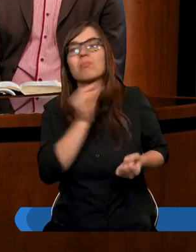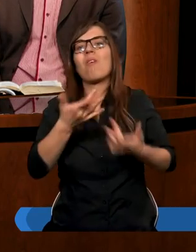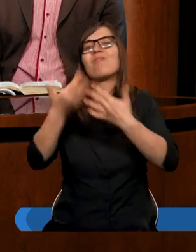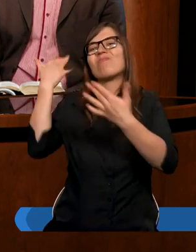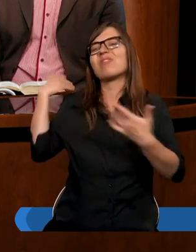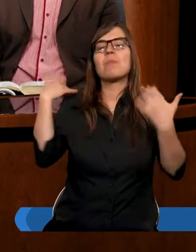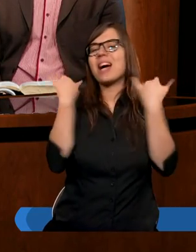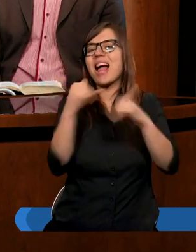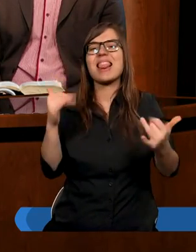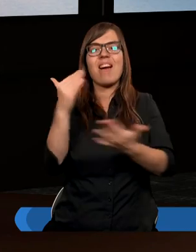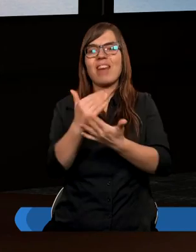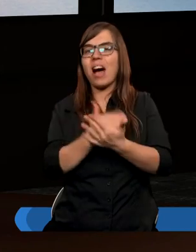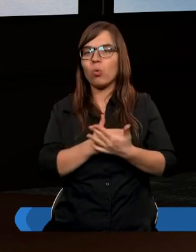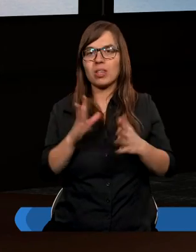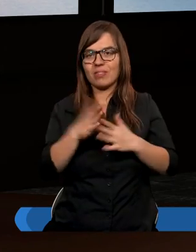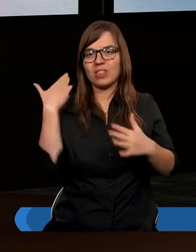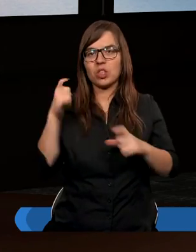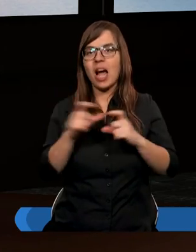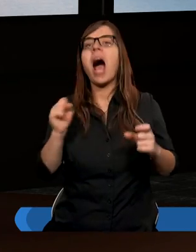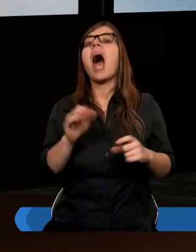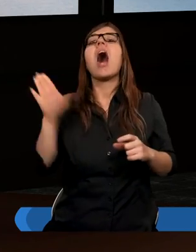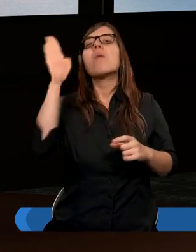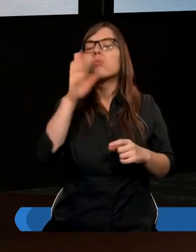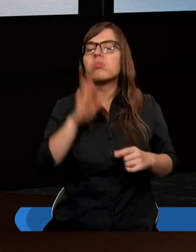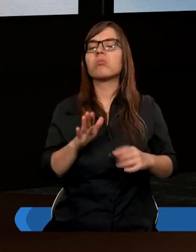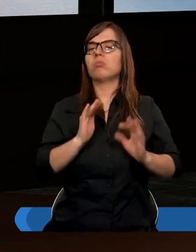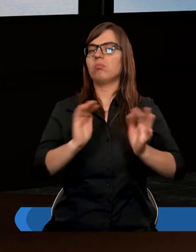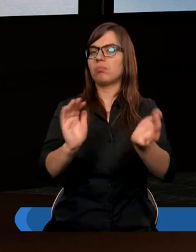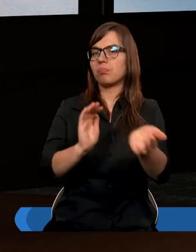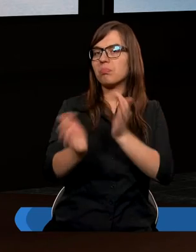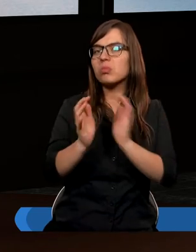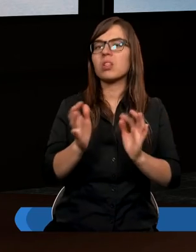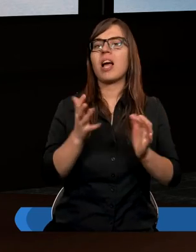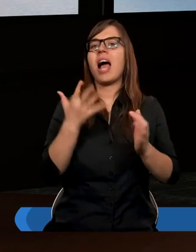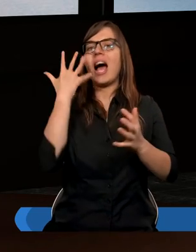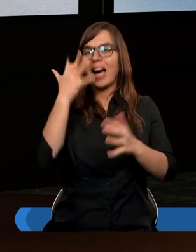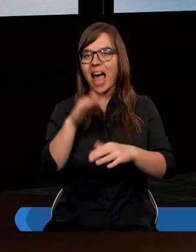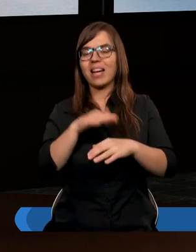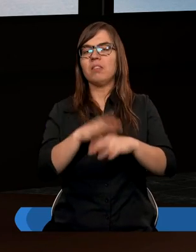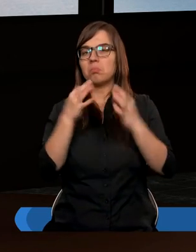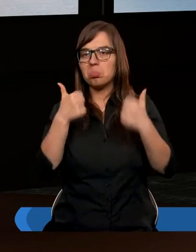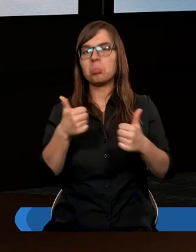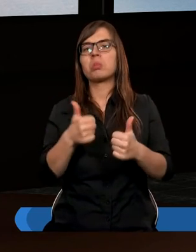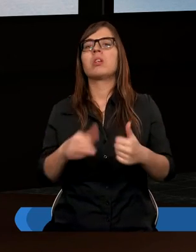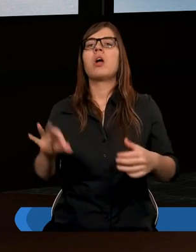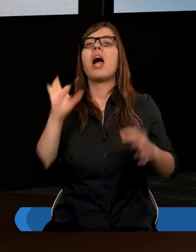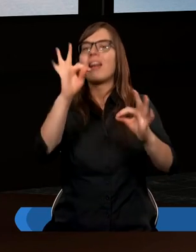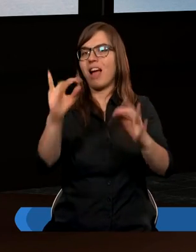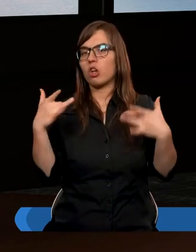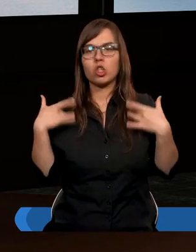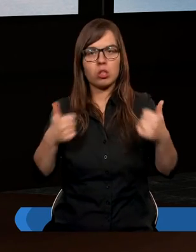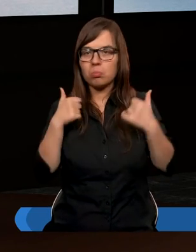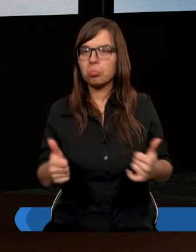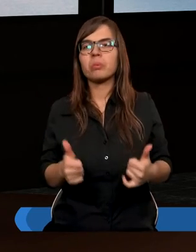warunki w dawniejszych czasach ale Bóg zachował mi moją rękę zachował moje życie